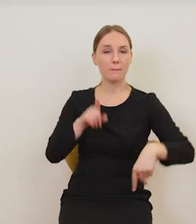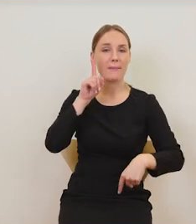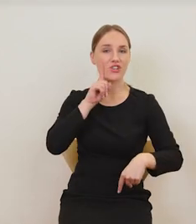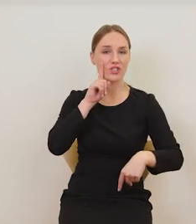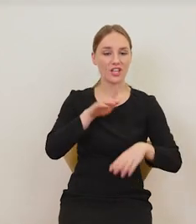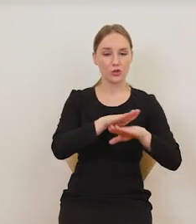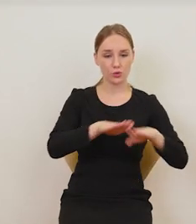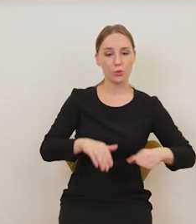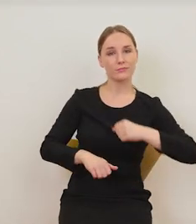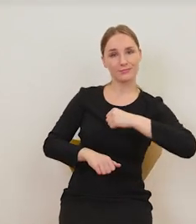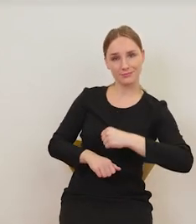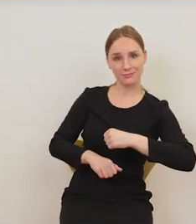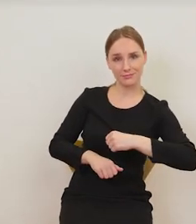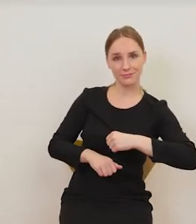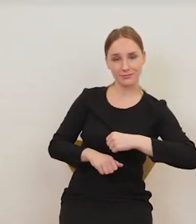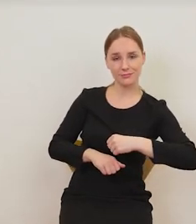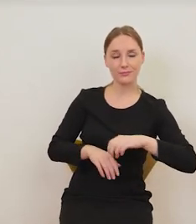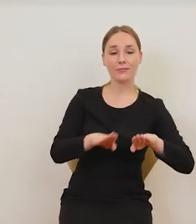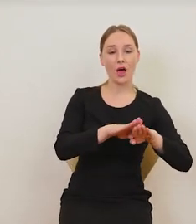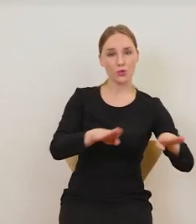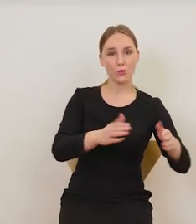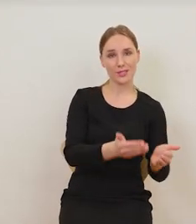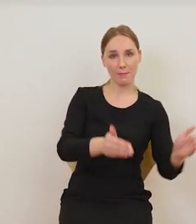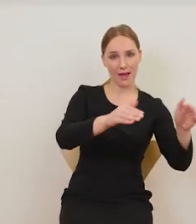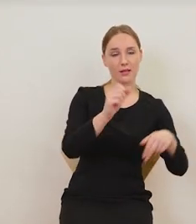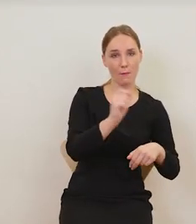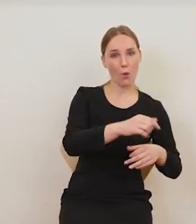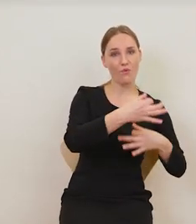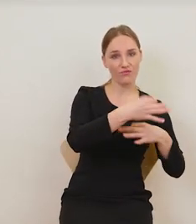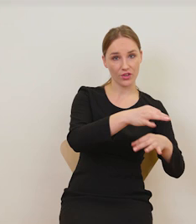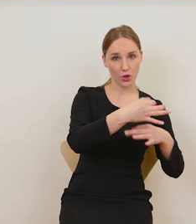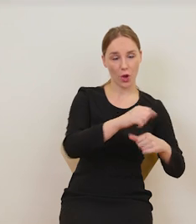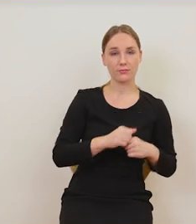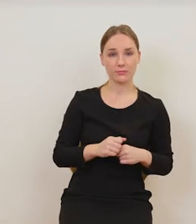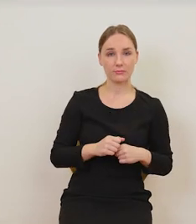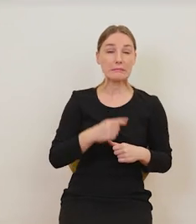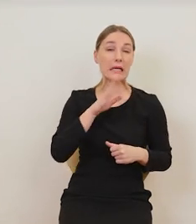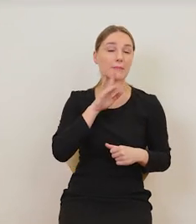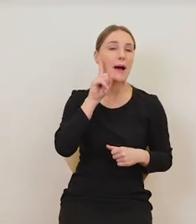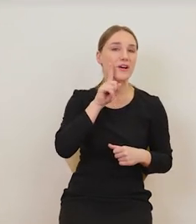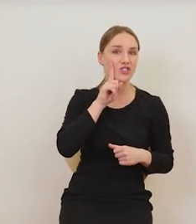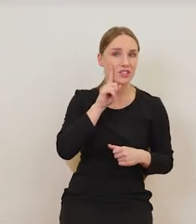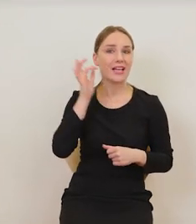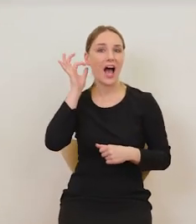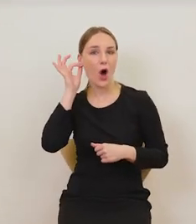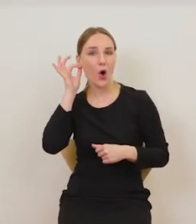opierający się o stół, na stole dzbanek z winem i on jej to wino chyba dolewa.